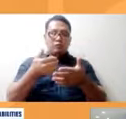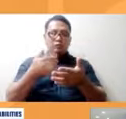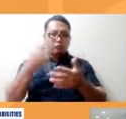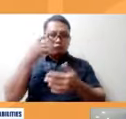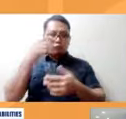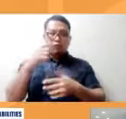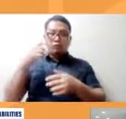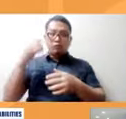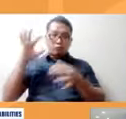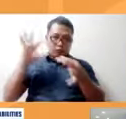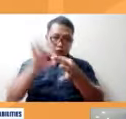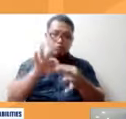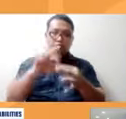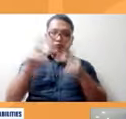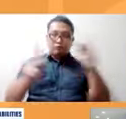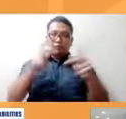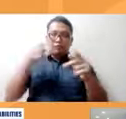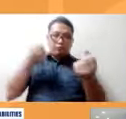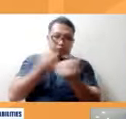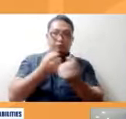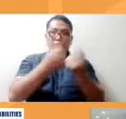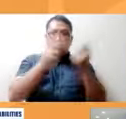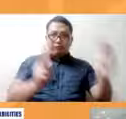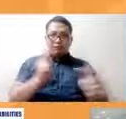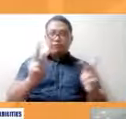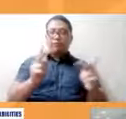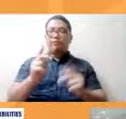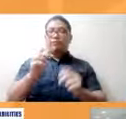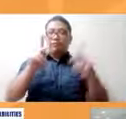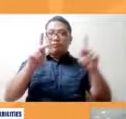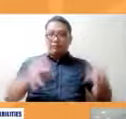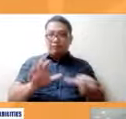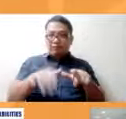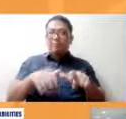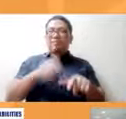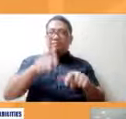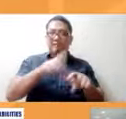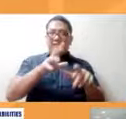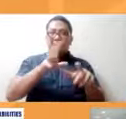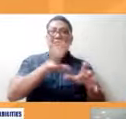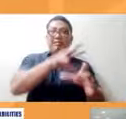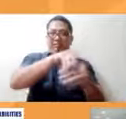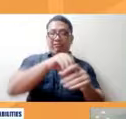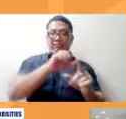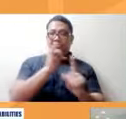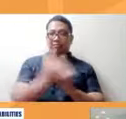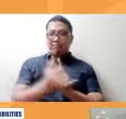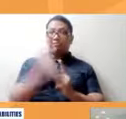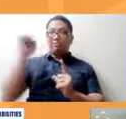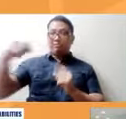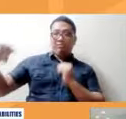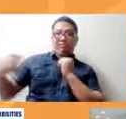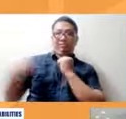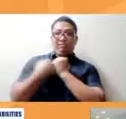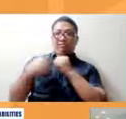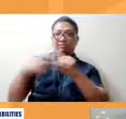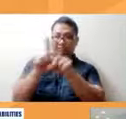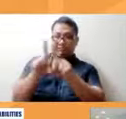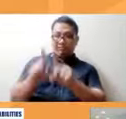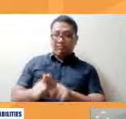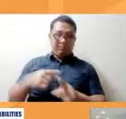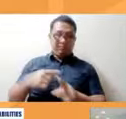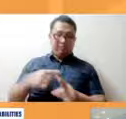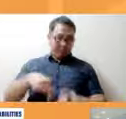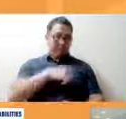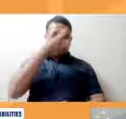of the people and for the people persons with disabilities are part of that because we are also citizens of this country and we are